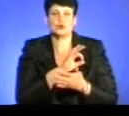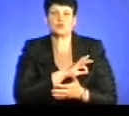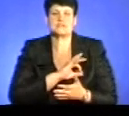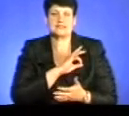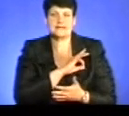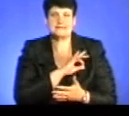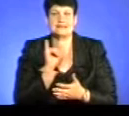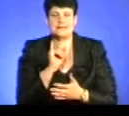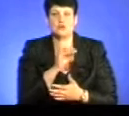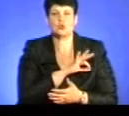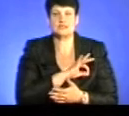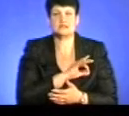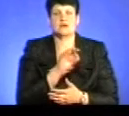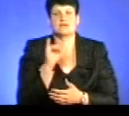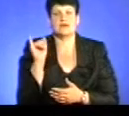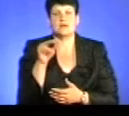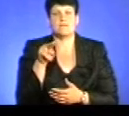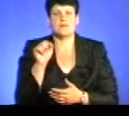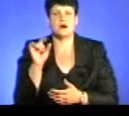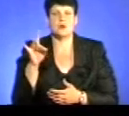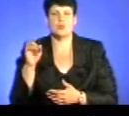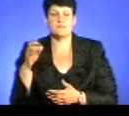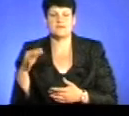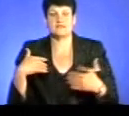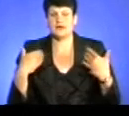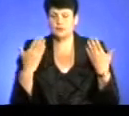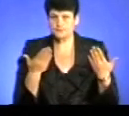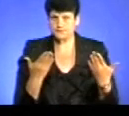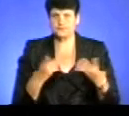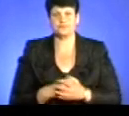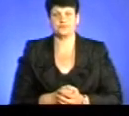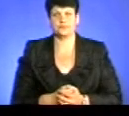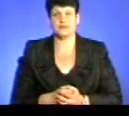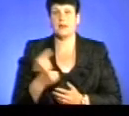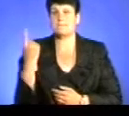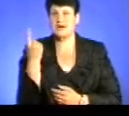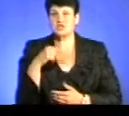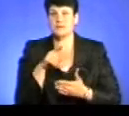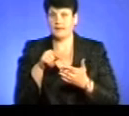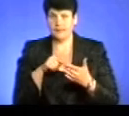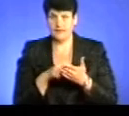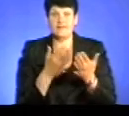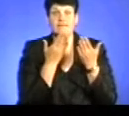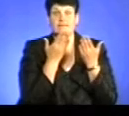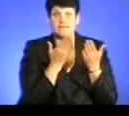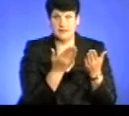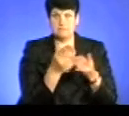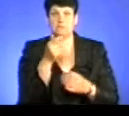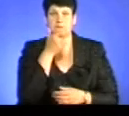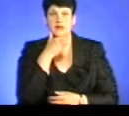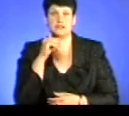та юрист Іван Парубієв. Доброго дня. Отже, перше питання логічне, одразу до вас, по-наюрію.